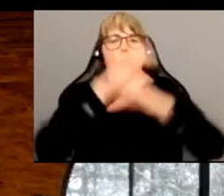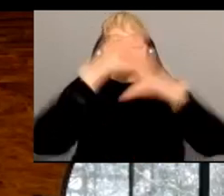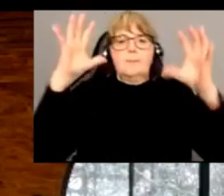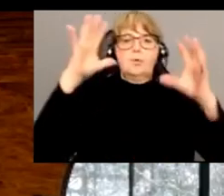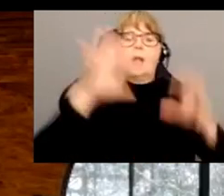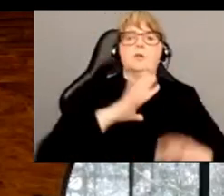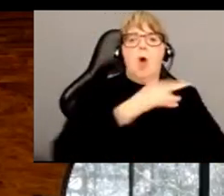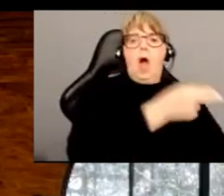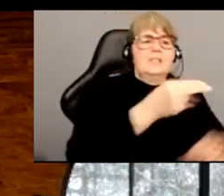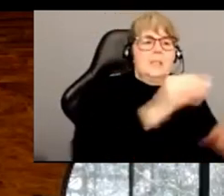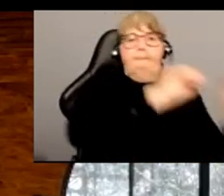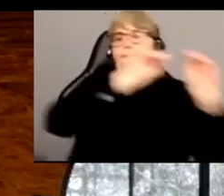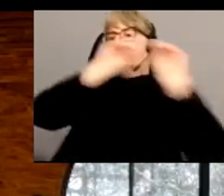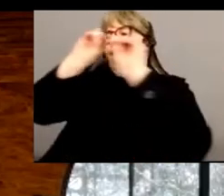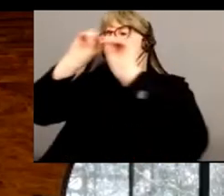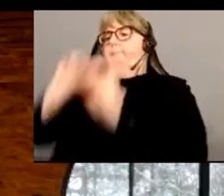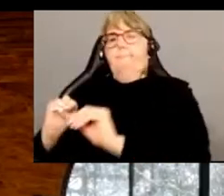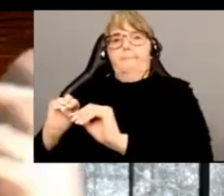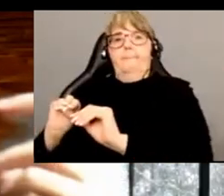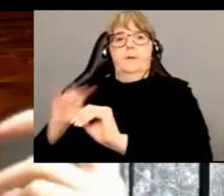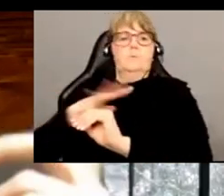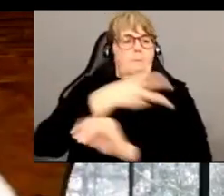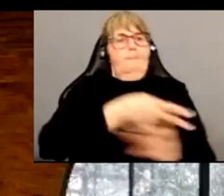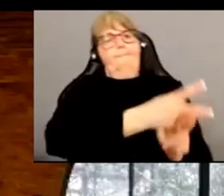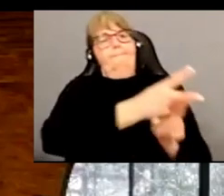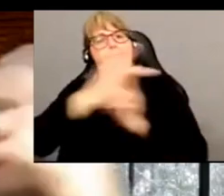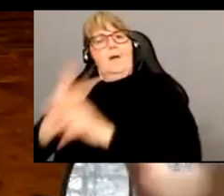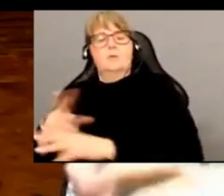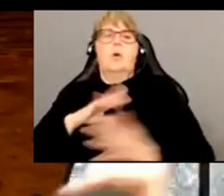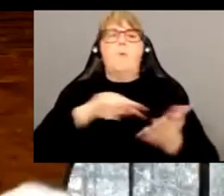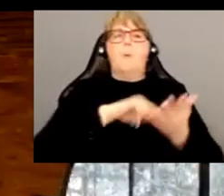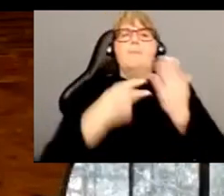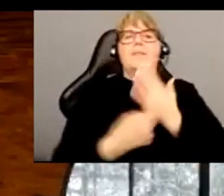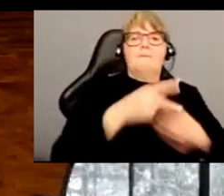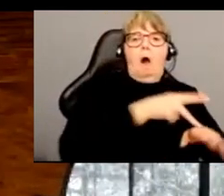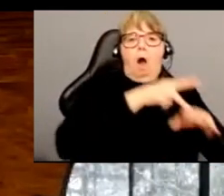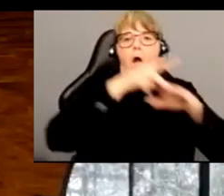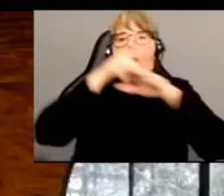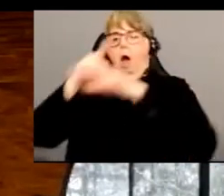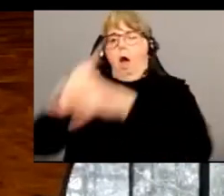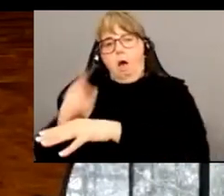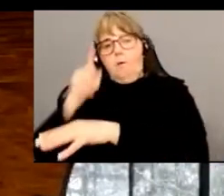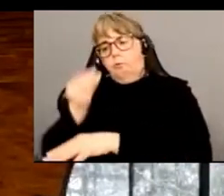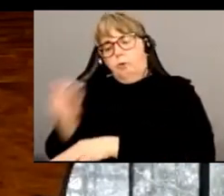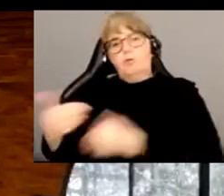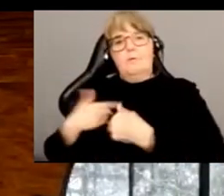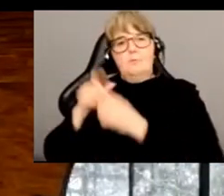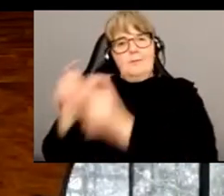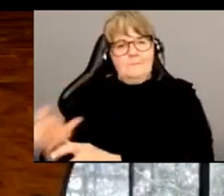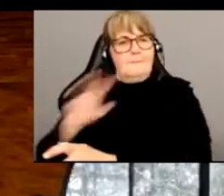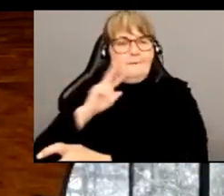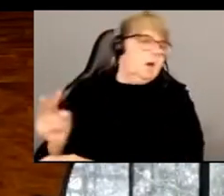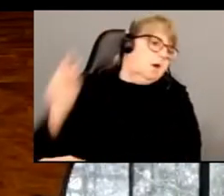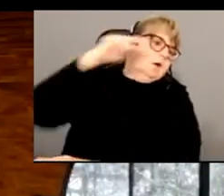on utilise le concept de handicap comme étant un cas de figure, une métaphore, en un sens, pour défendre les animaux, sans